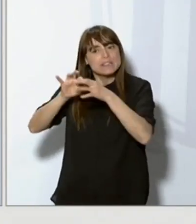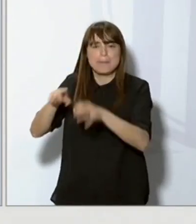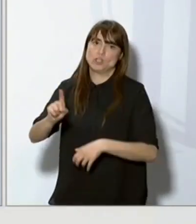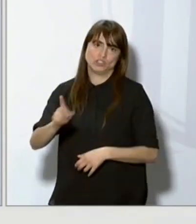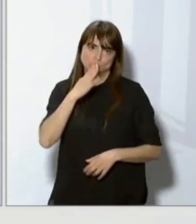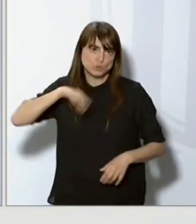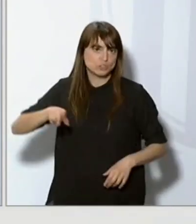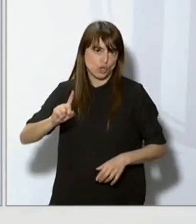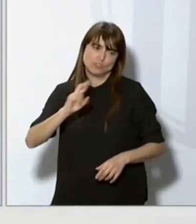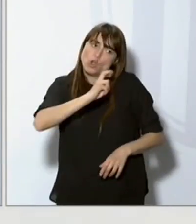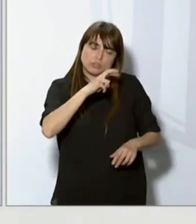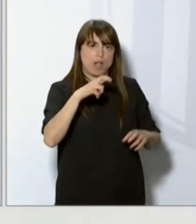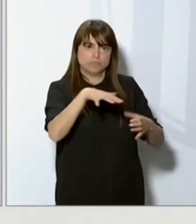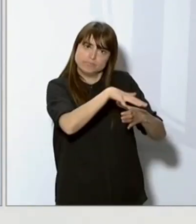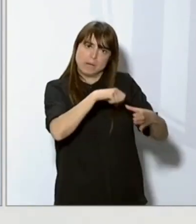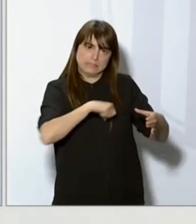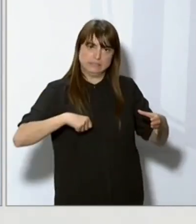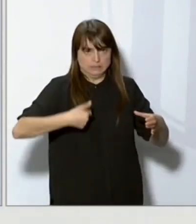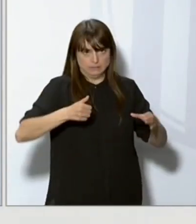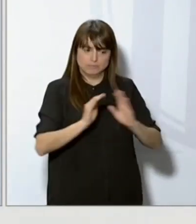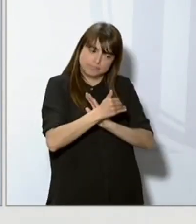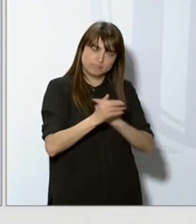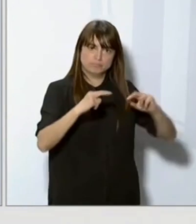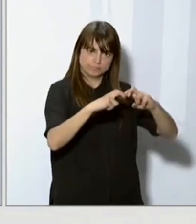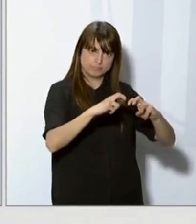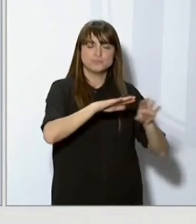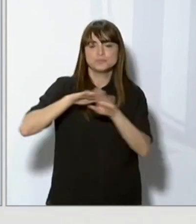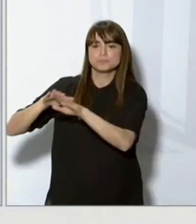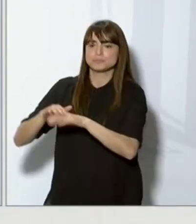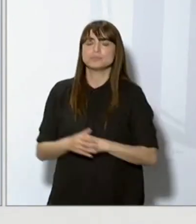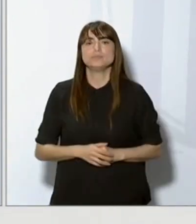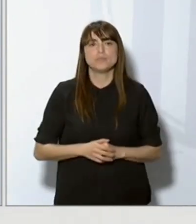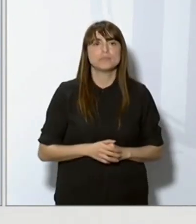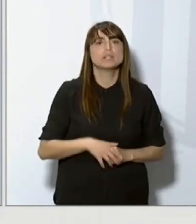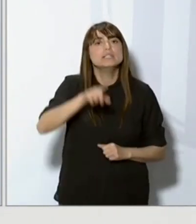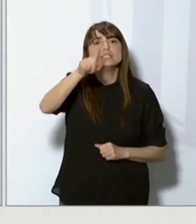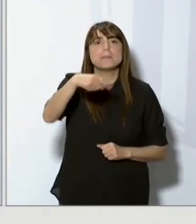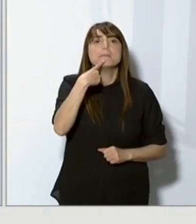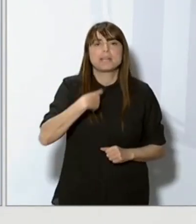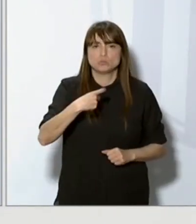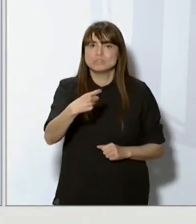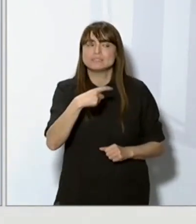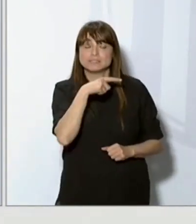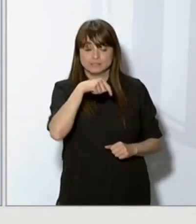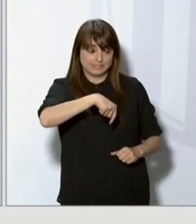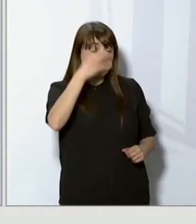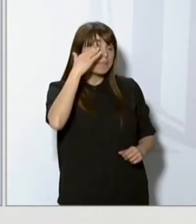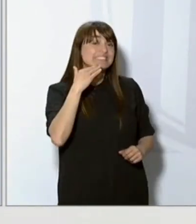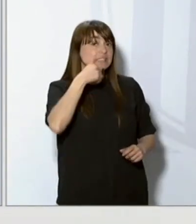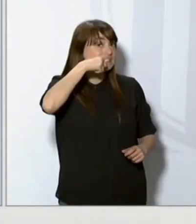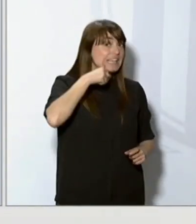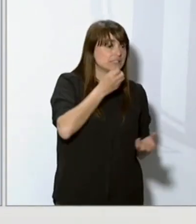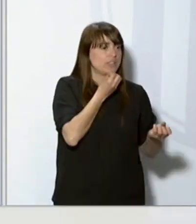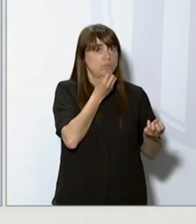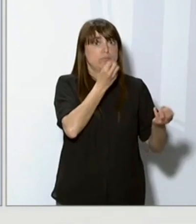Em parlava, vostè feia servir la seva pregunta quina credibilitat es donava a la compareixença aquest matí.